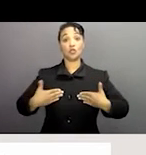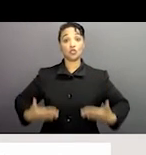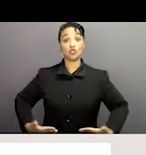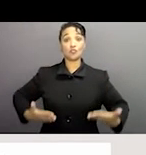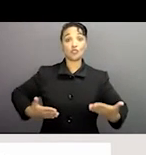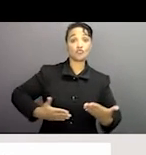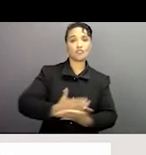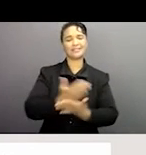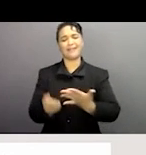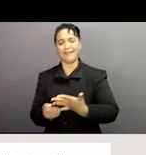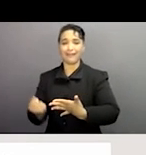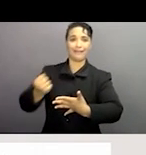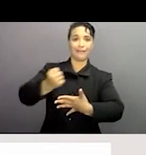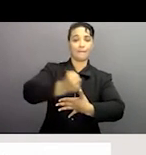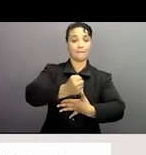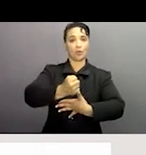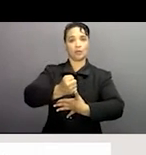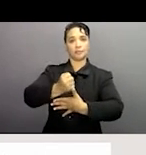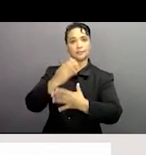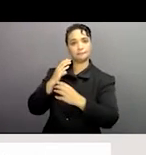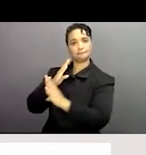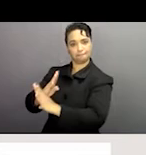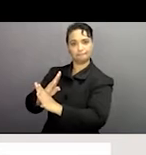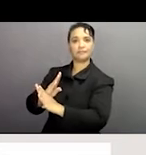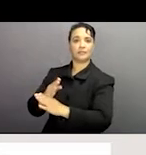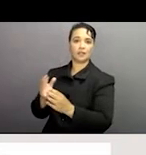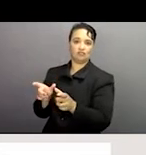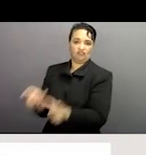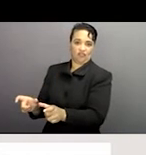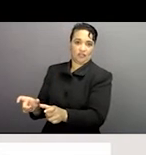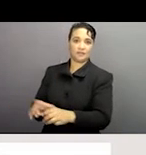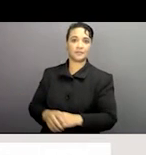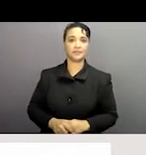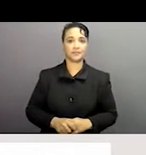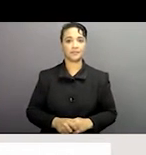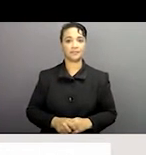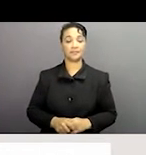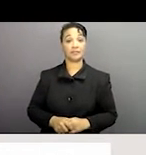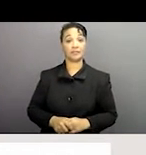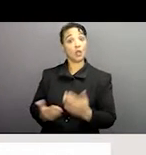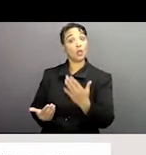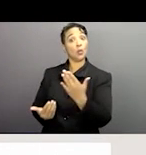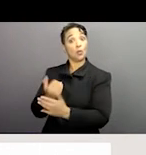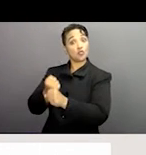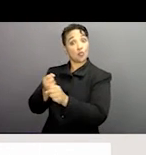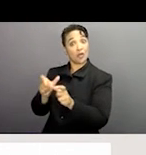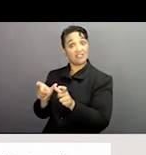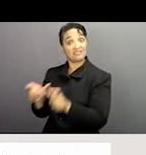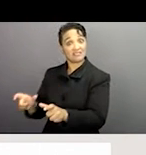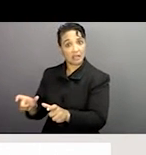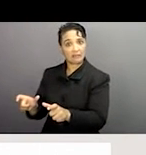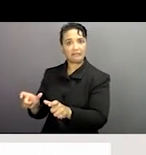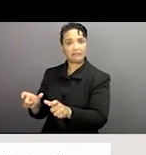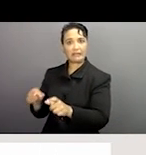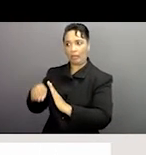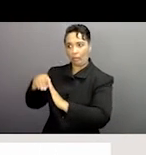doivent être au centre des actions contre l'esclavage moderne l'esclavage moderne n'est pas simplement une offense